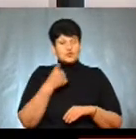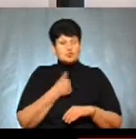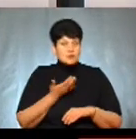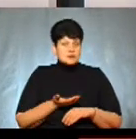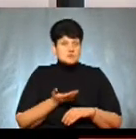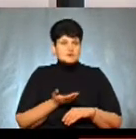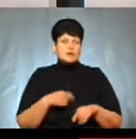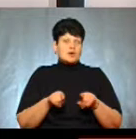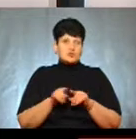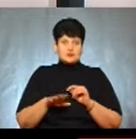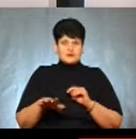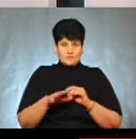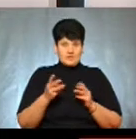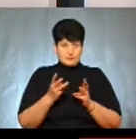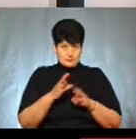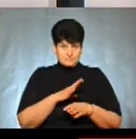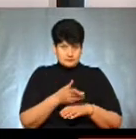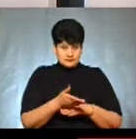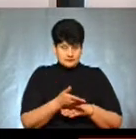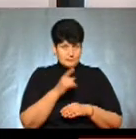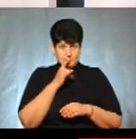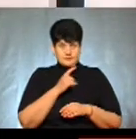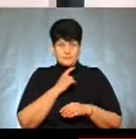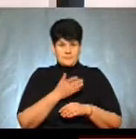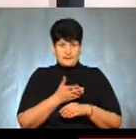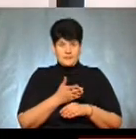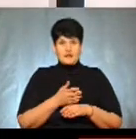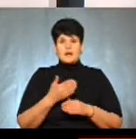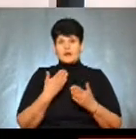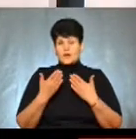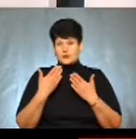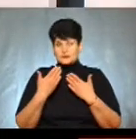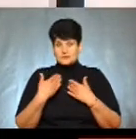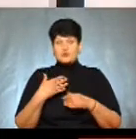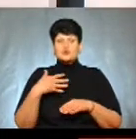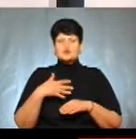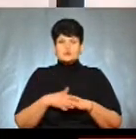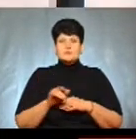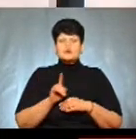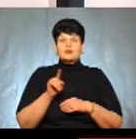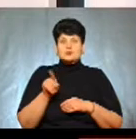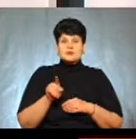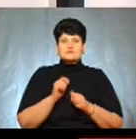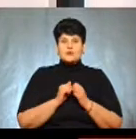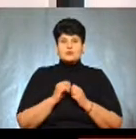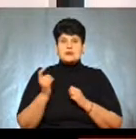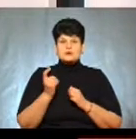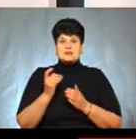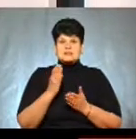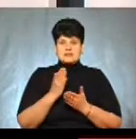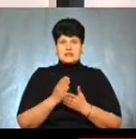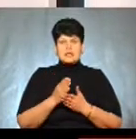ту саму територію, де чоловік спалив, не зрозуміло. Але в ході розмови десь розуміємо, що в кожного на господарстві є